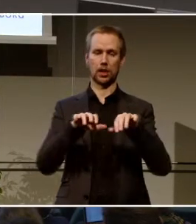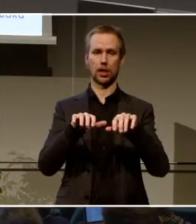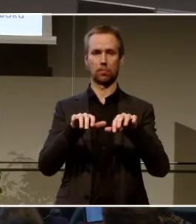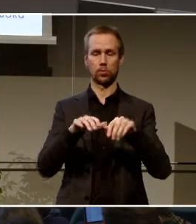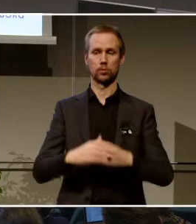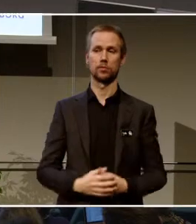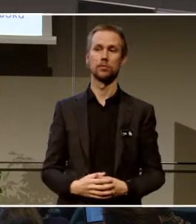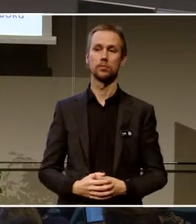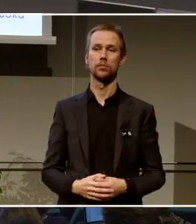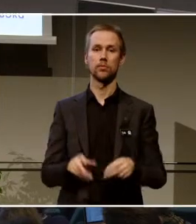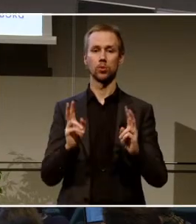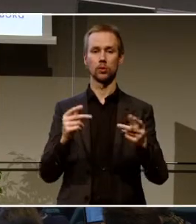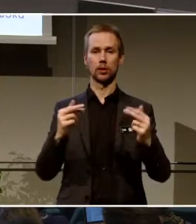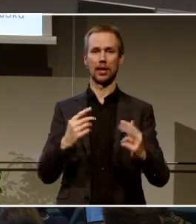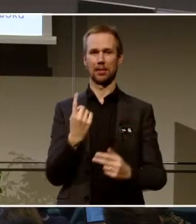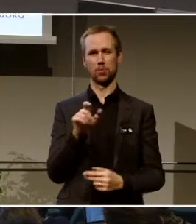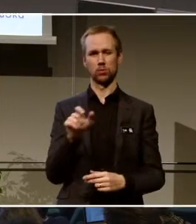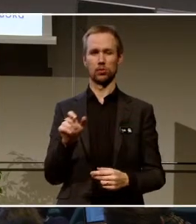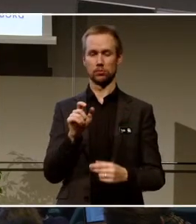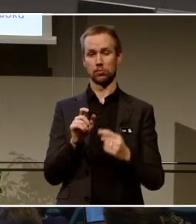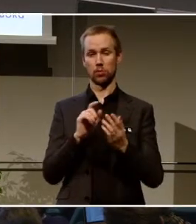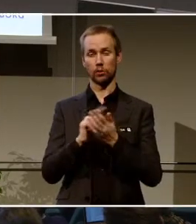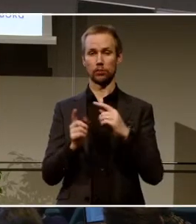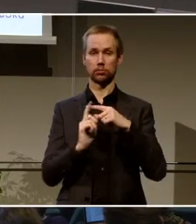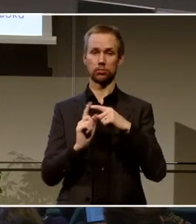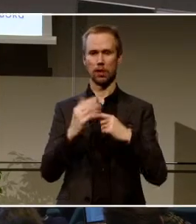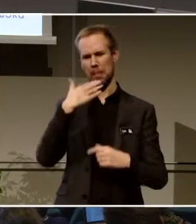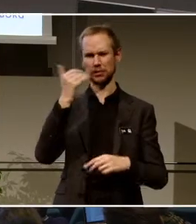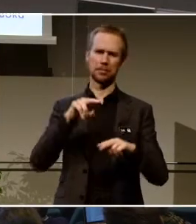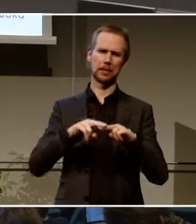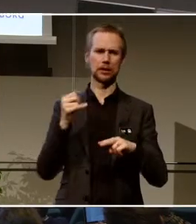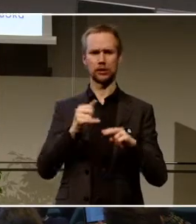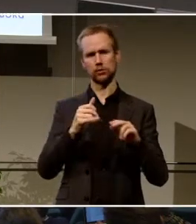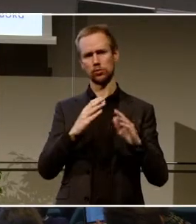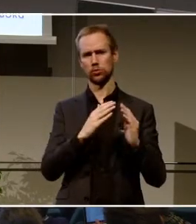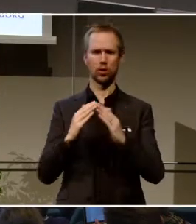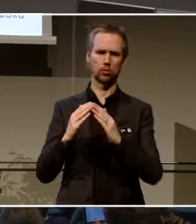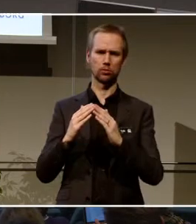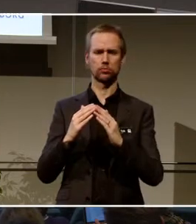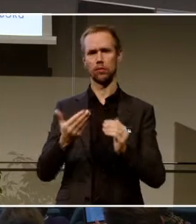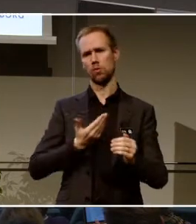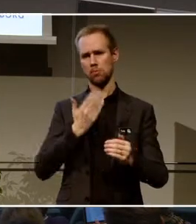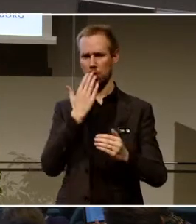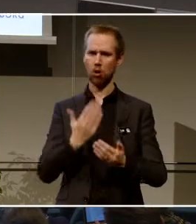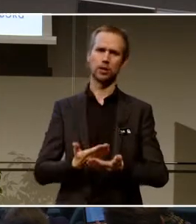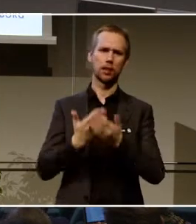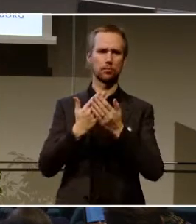Och sen har vi då från ett av våra stammisar. Bästa stället i stan. Man får god hjälp av trevlig personal.